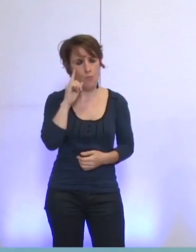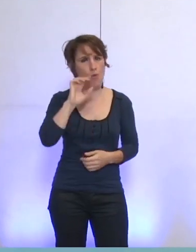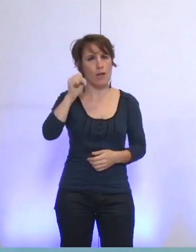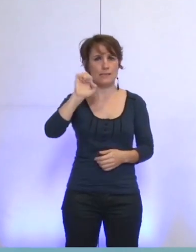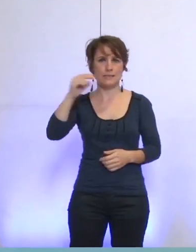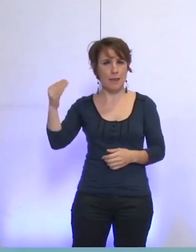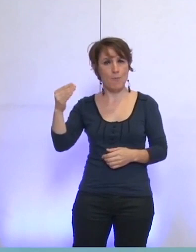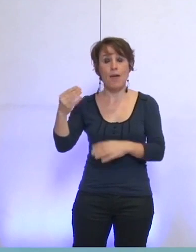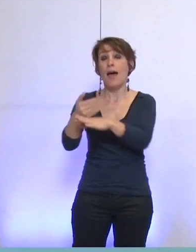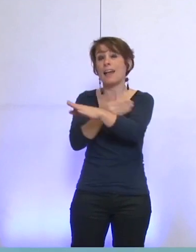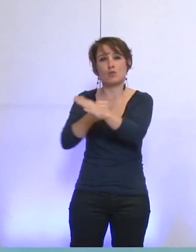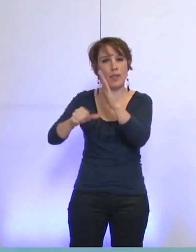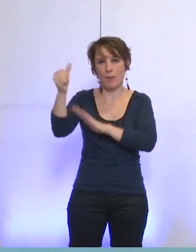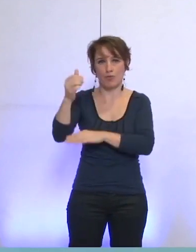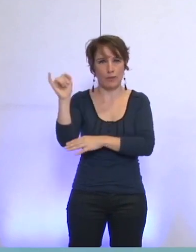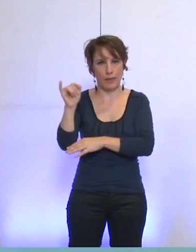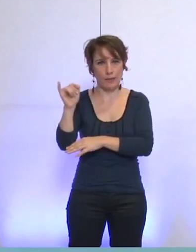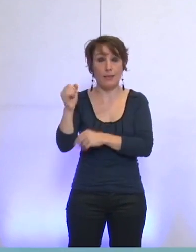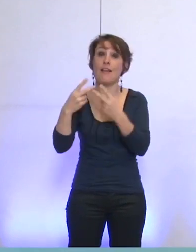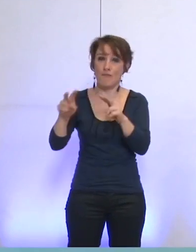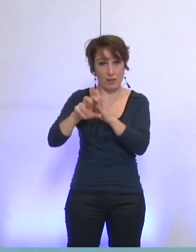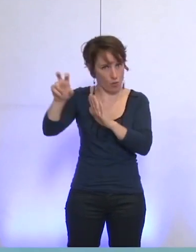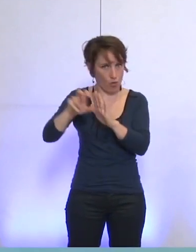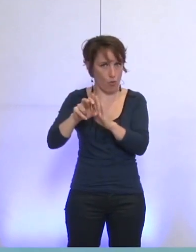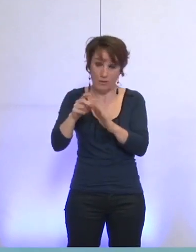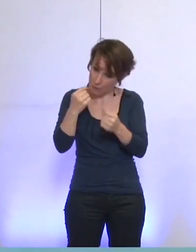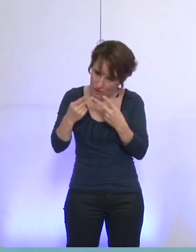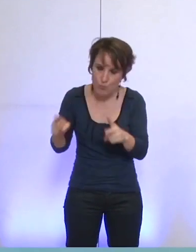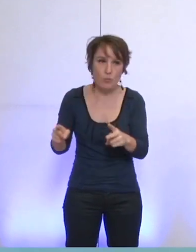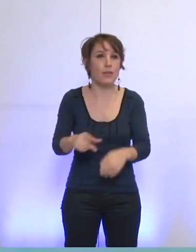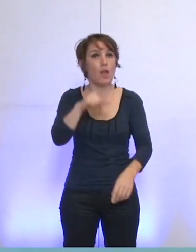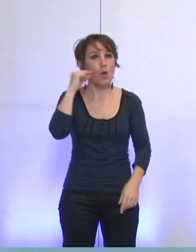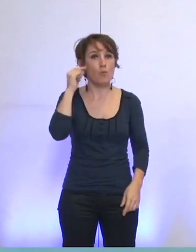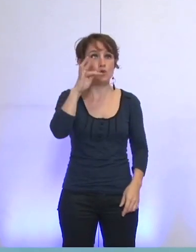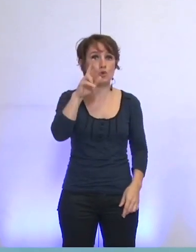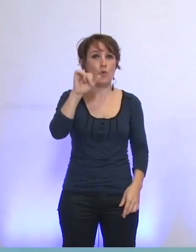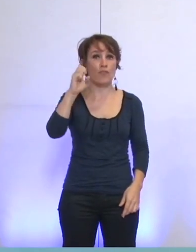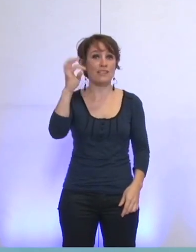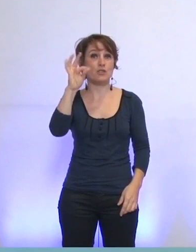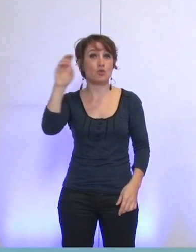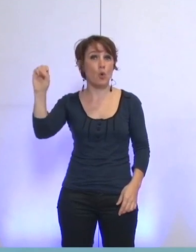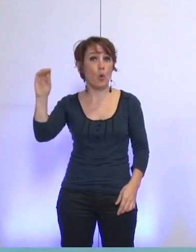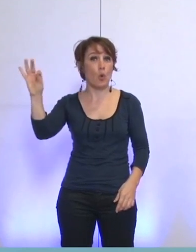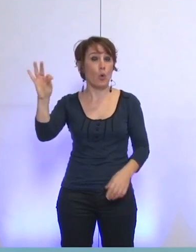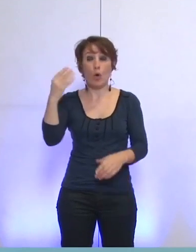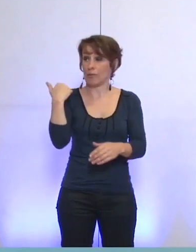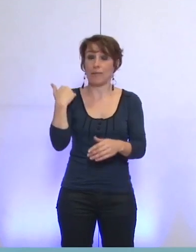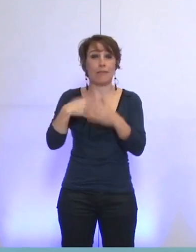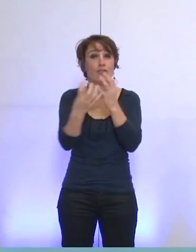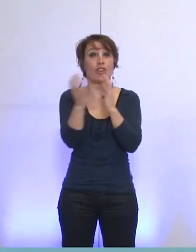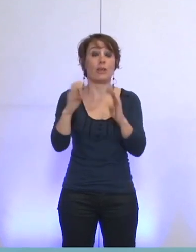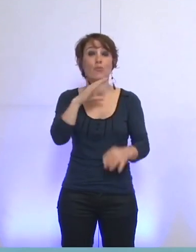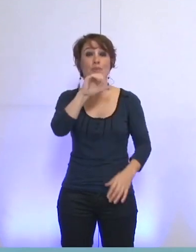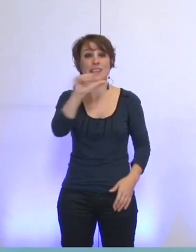le public donc pour ce qui nous concerne la ville de Grenoble. Vincent Fristot a dit lors du CA qu'il n'avait rien fait. Il nous dit dans un courrier le lendemain